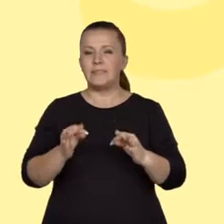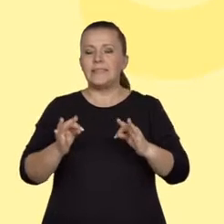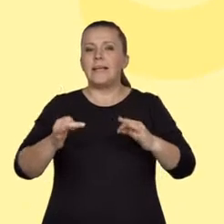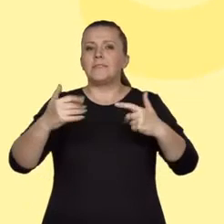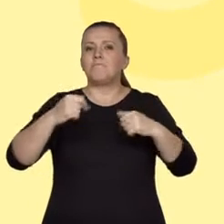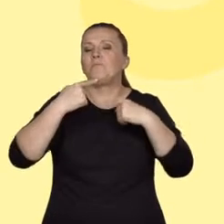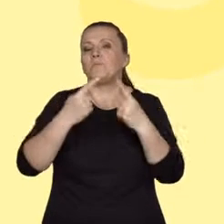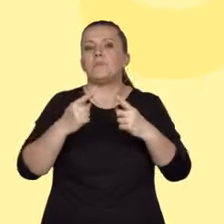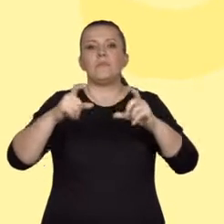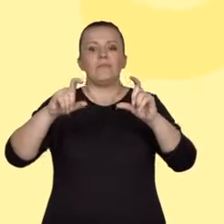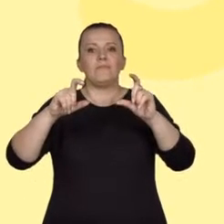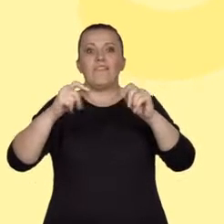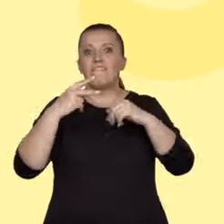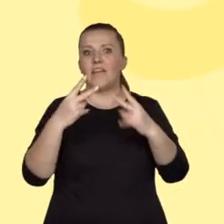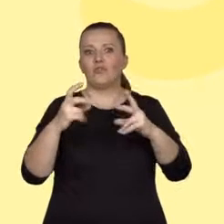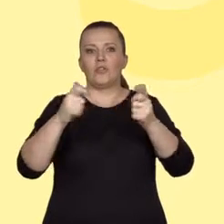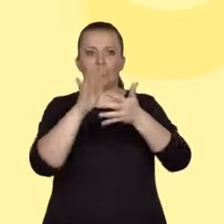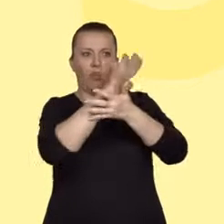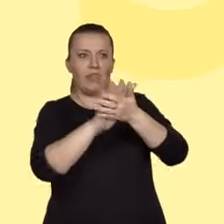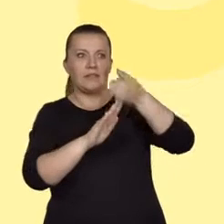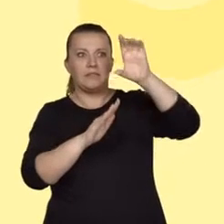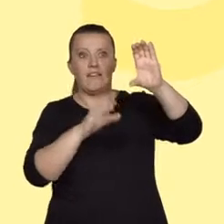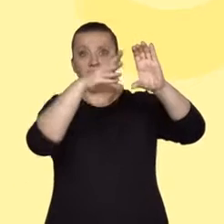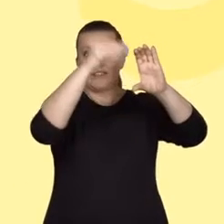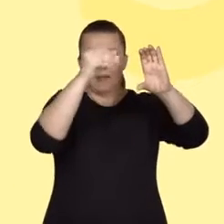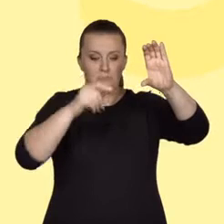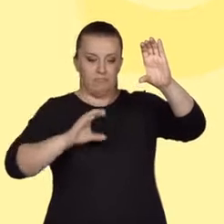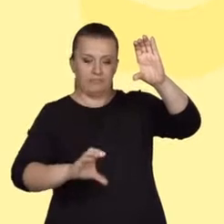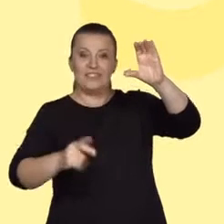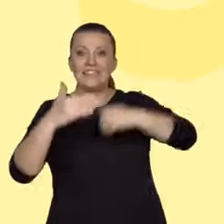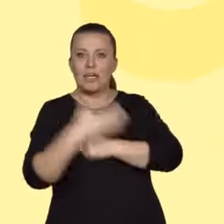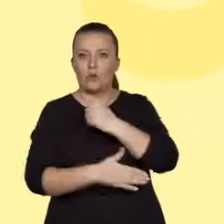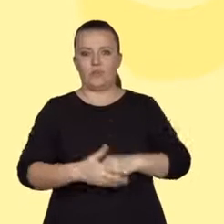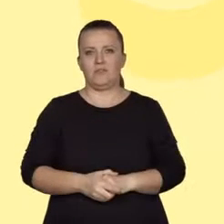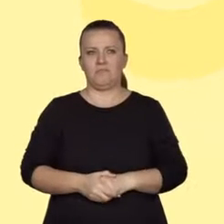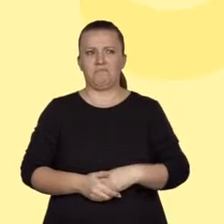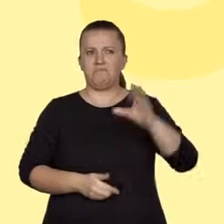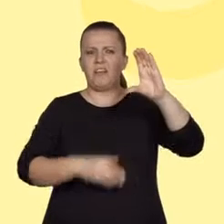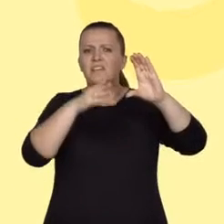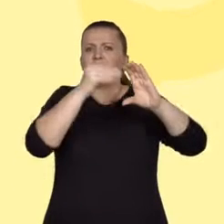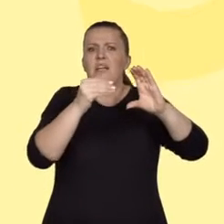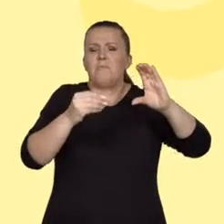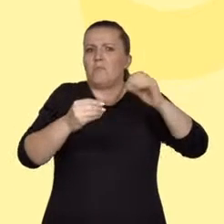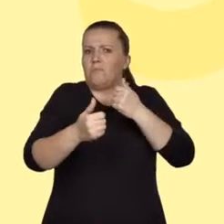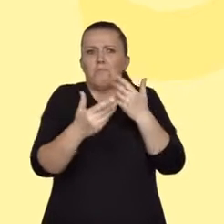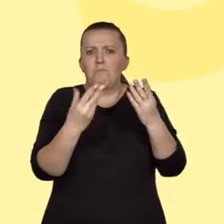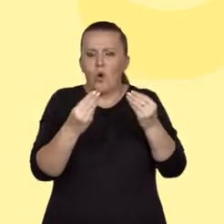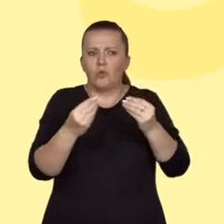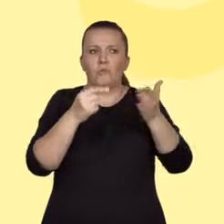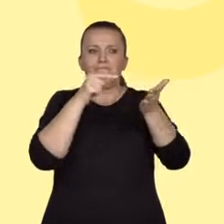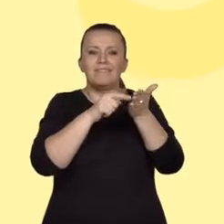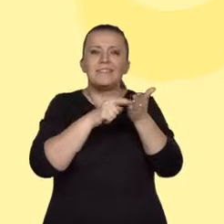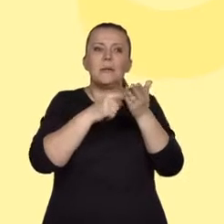wstępu i zakończenia. Jaką funkcję pełni wstęp? Przede wszystkim jest wprowadzeniem, zatem nie może pojawić się w nim zbyt wielu